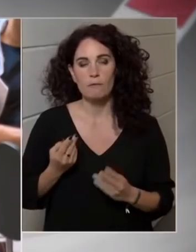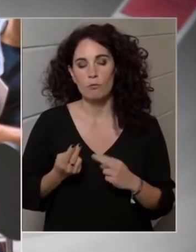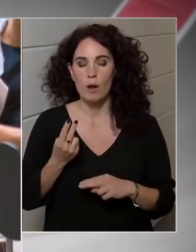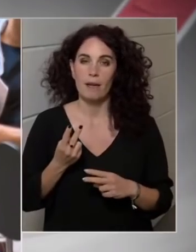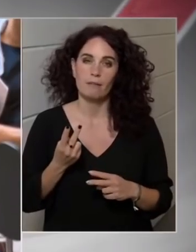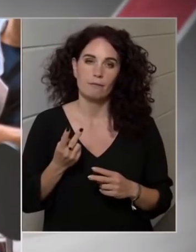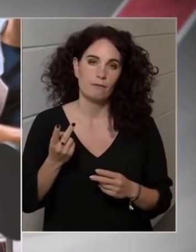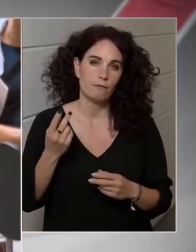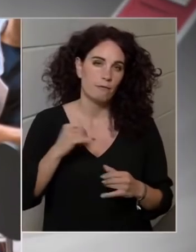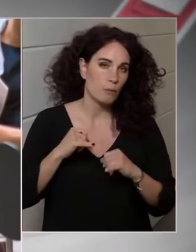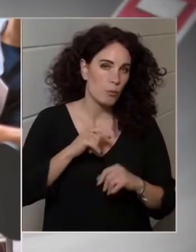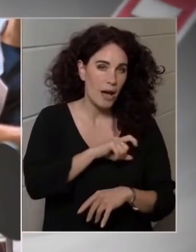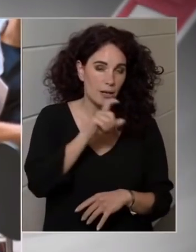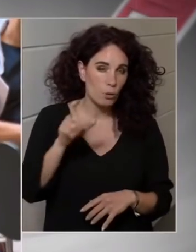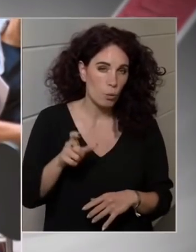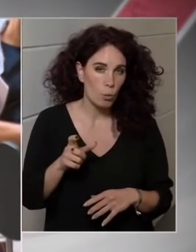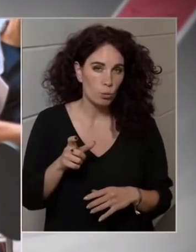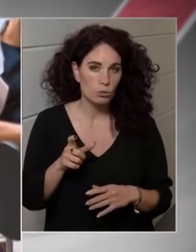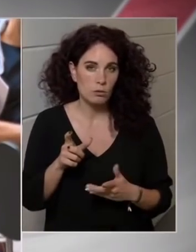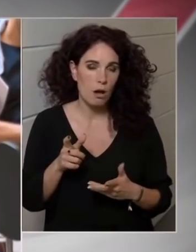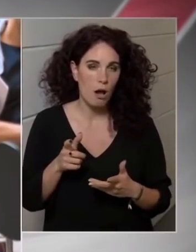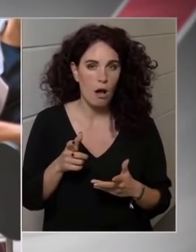tágult ki itt ez a spread,